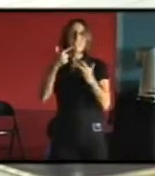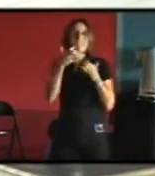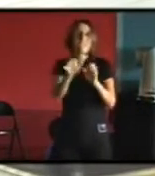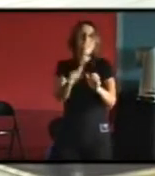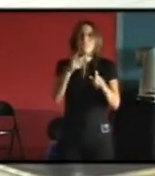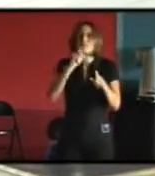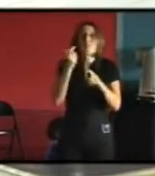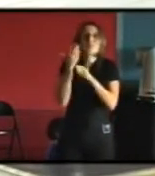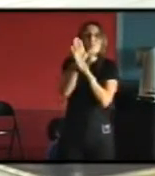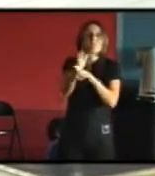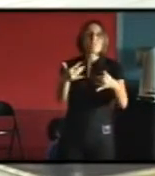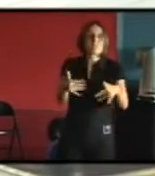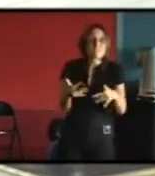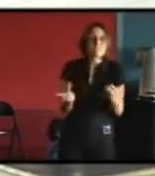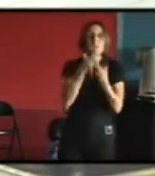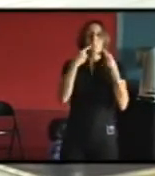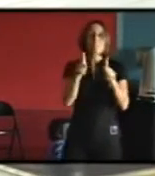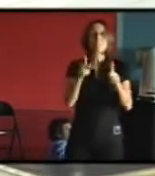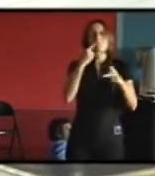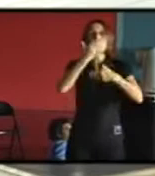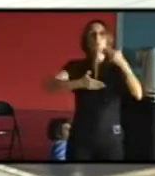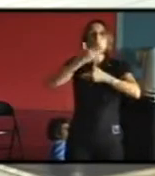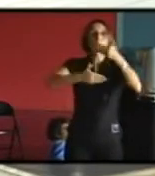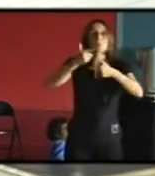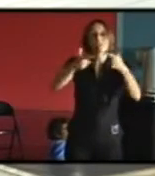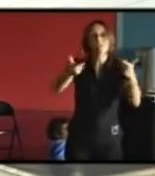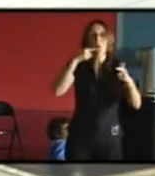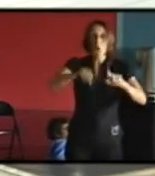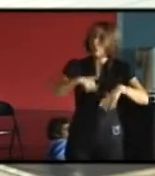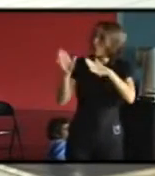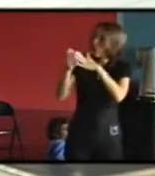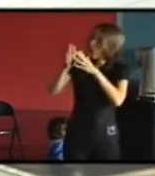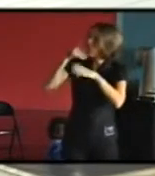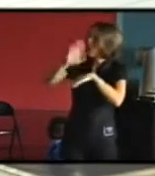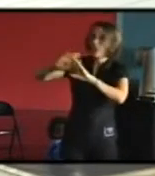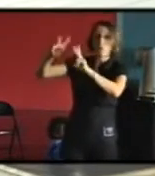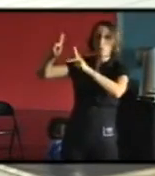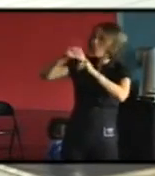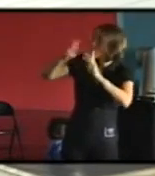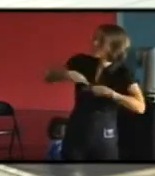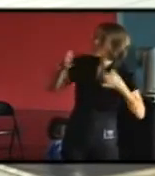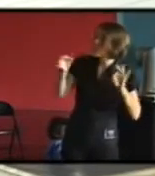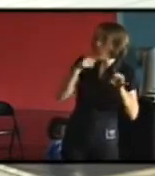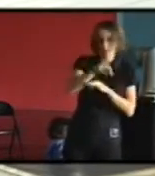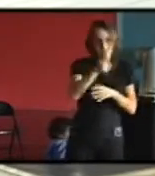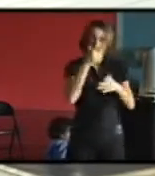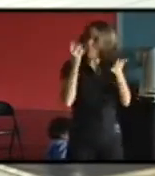le montriez très bien tout à l'heure avec les permis de construire et puis finalement au bout d'un moment après discussion on fait évoluer un projet